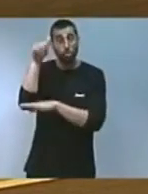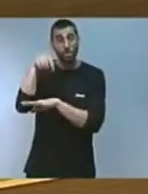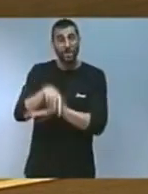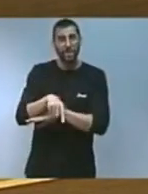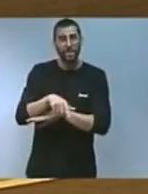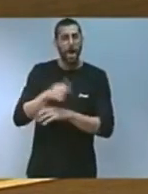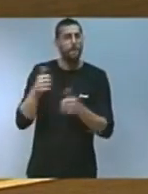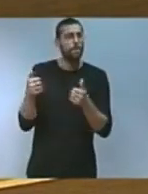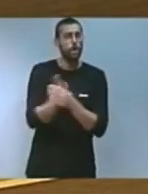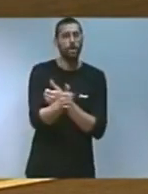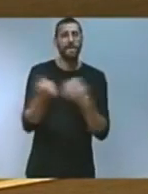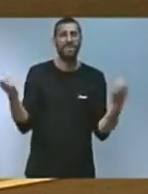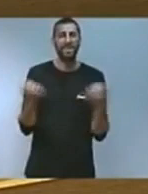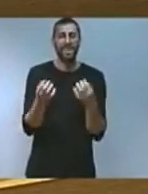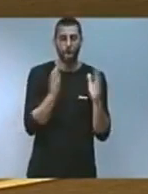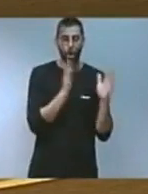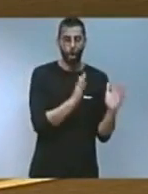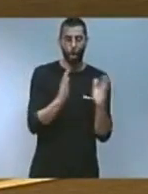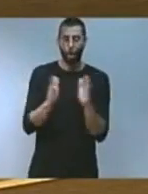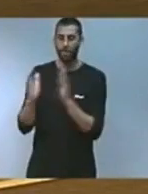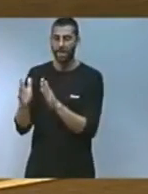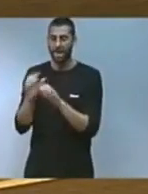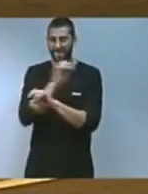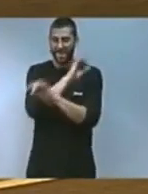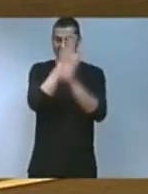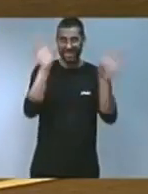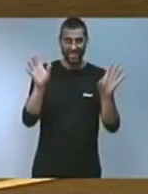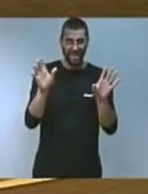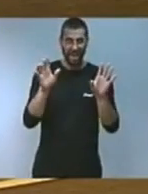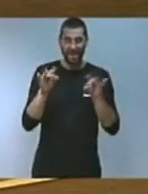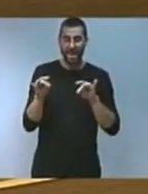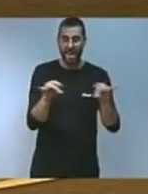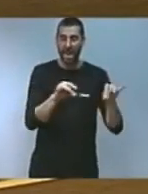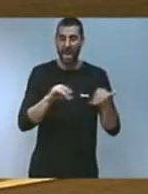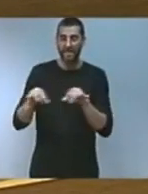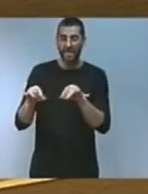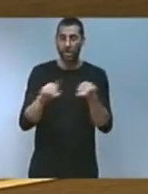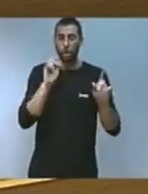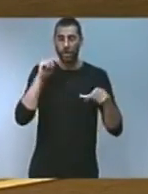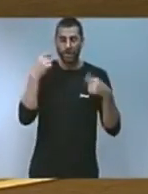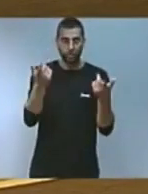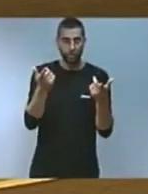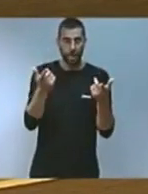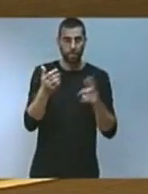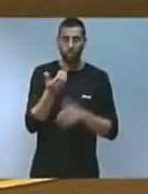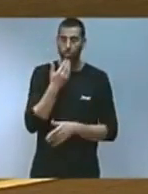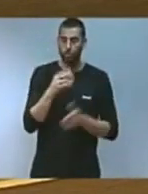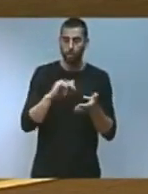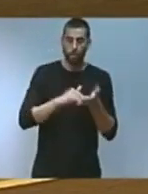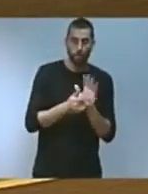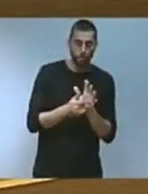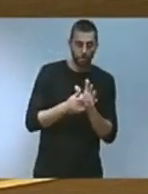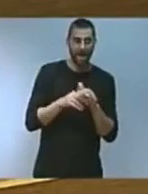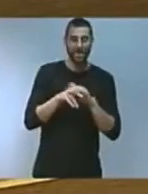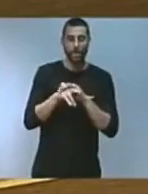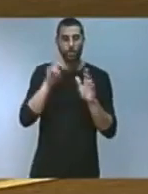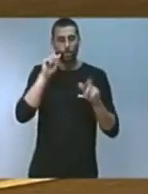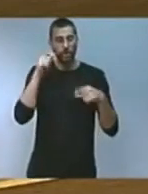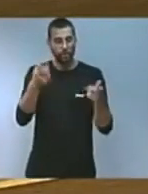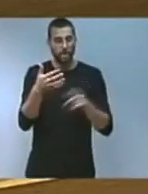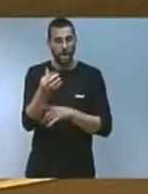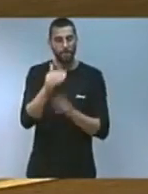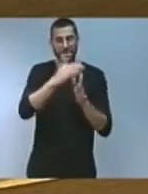clares ordenades i protegides el nostre medi natural en plans d'ordenació de recursos naturals i noves declaracions de paisatges